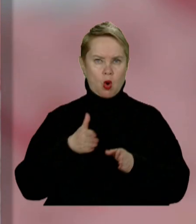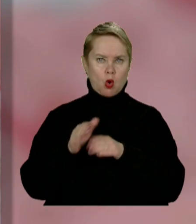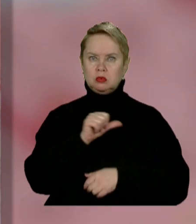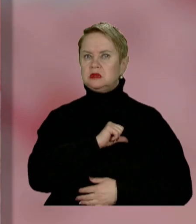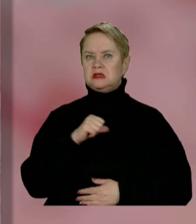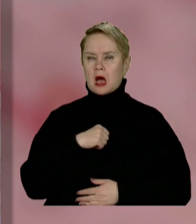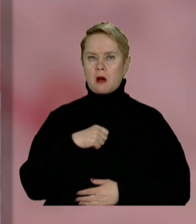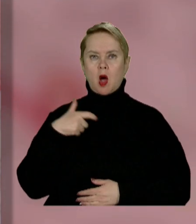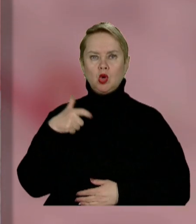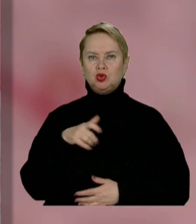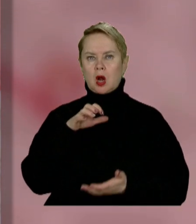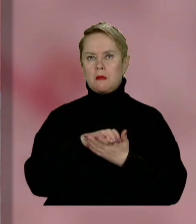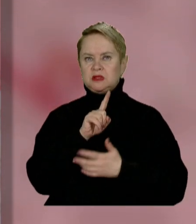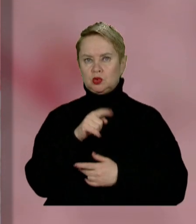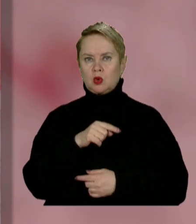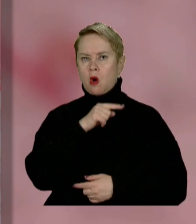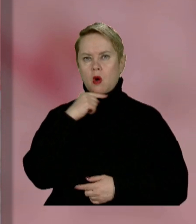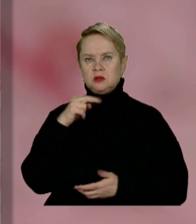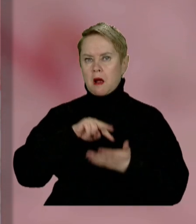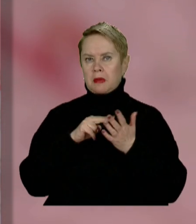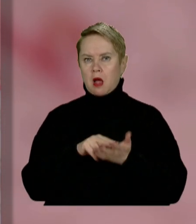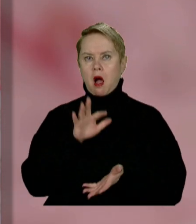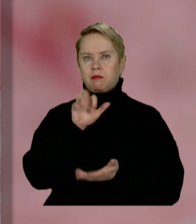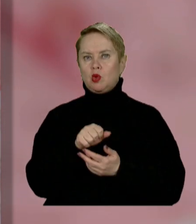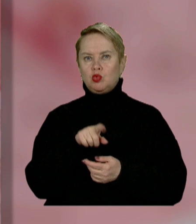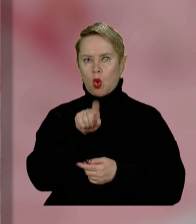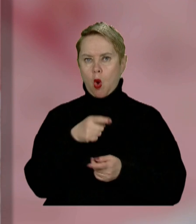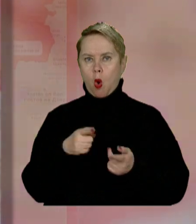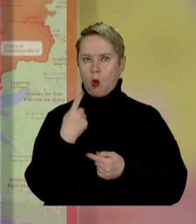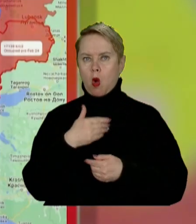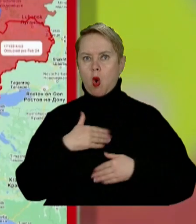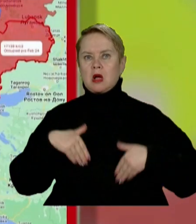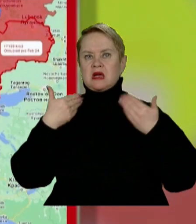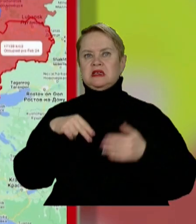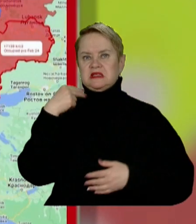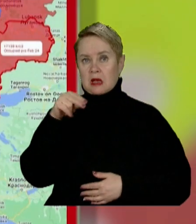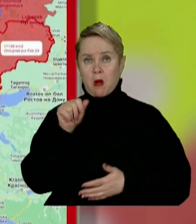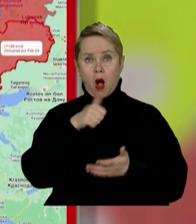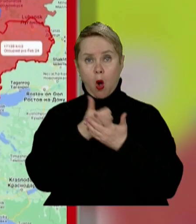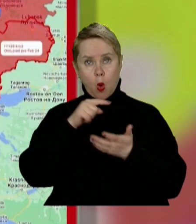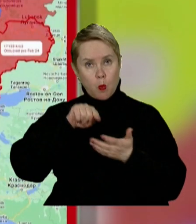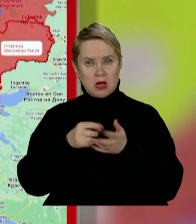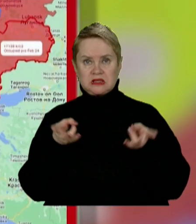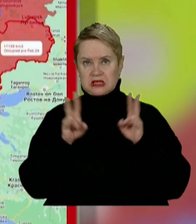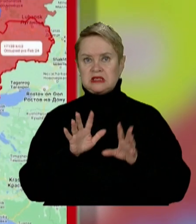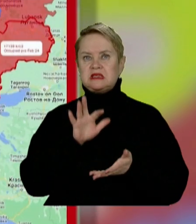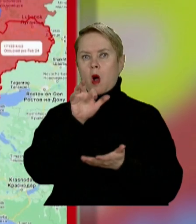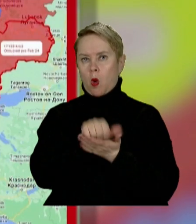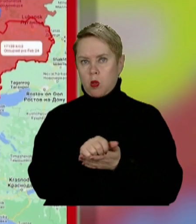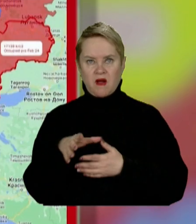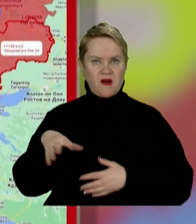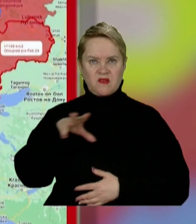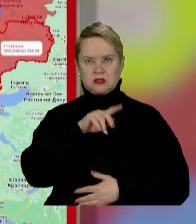В Генштабі ЗСУ ж заявляють, що Росія планує захопити Донецьку область і перейти до Запорізької. А головною метою залишається захоплення